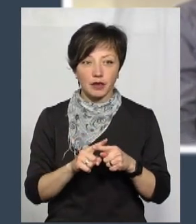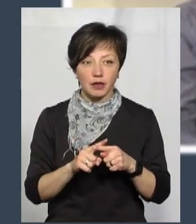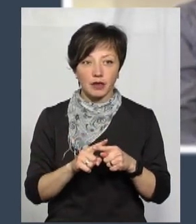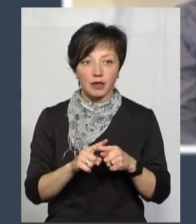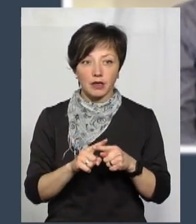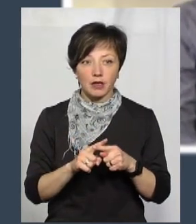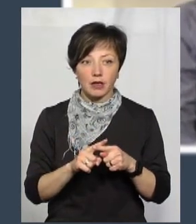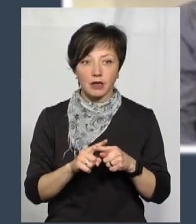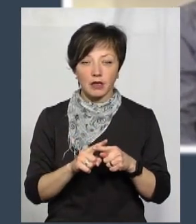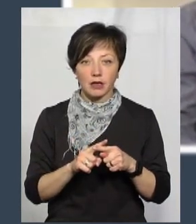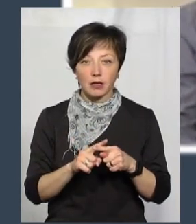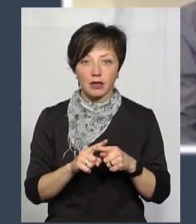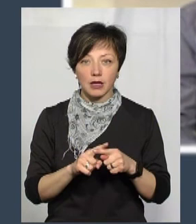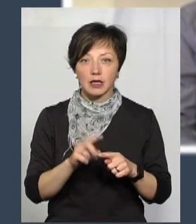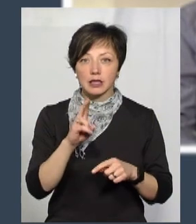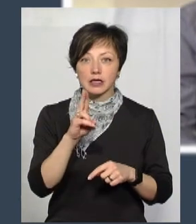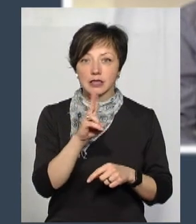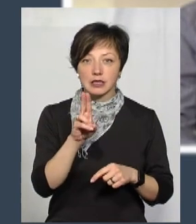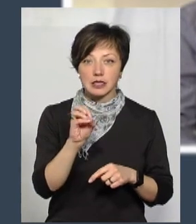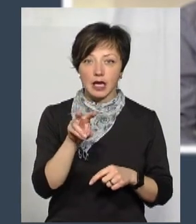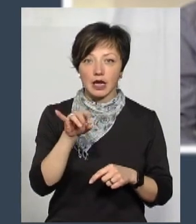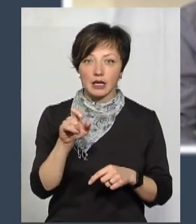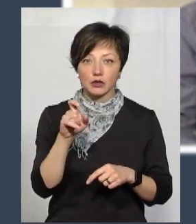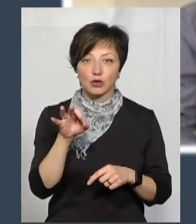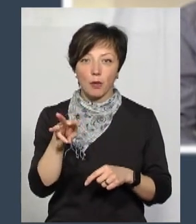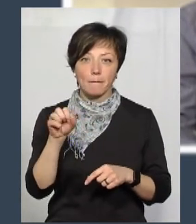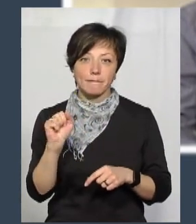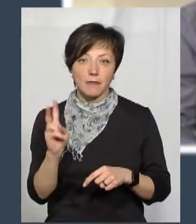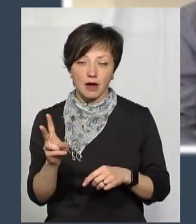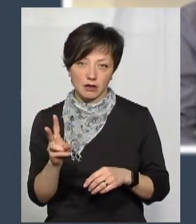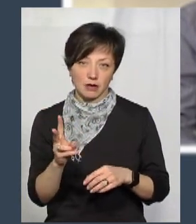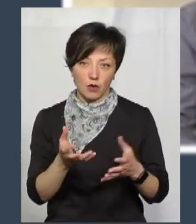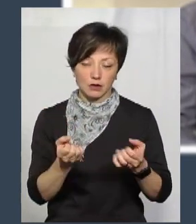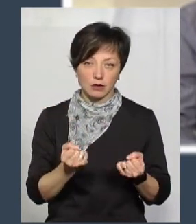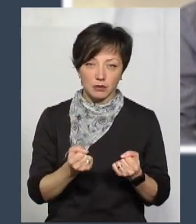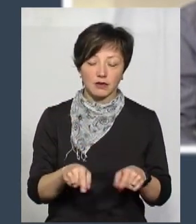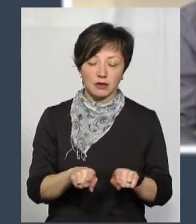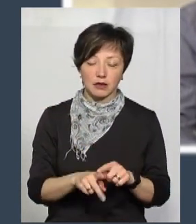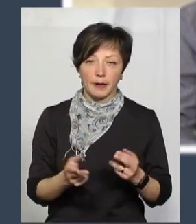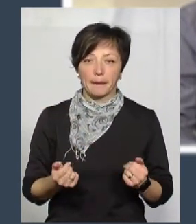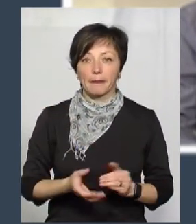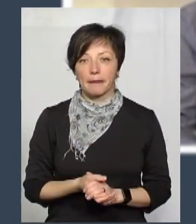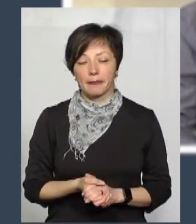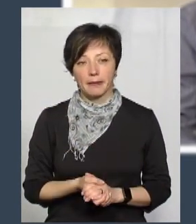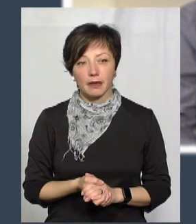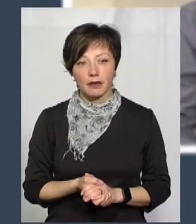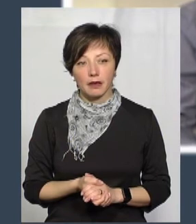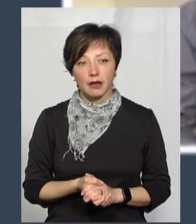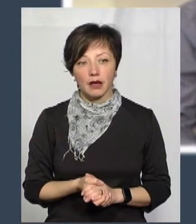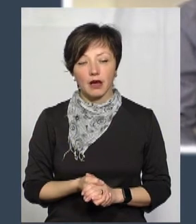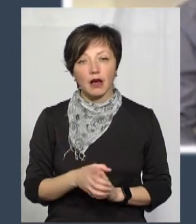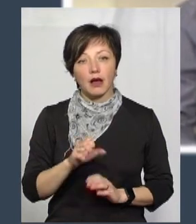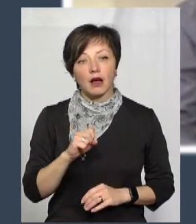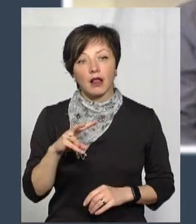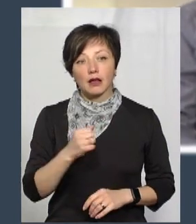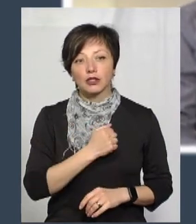Препарат, то це лізумаб, там була інша комерційна назва, діюча речовина, то це лізумаб. Але,